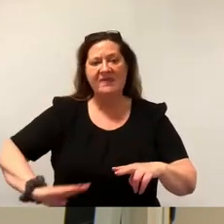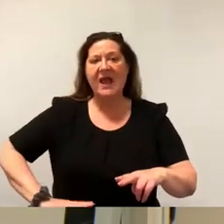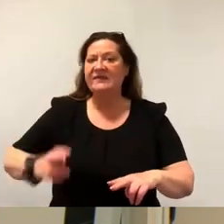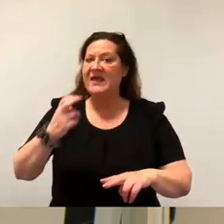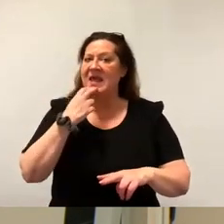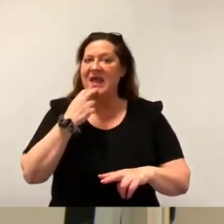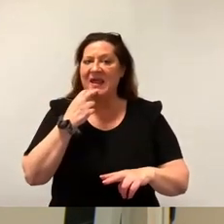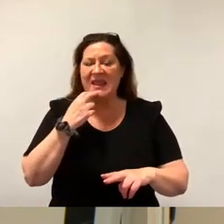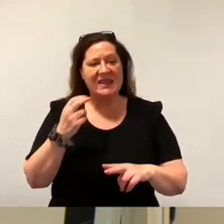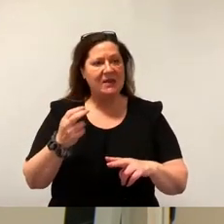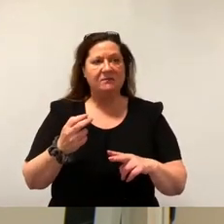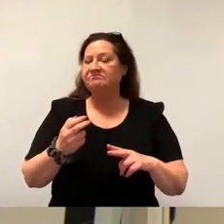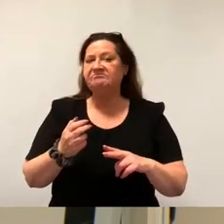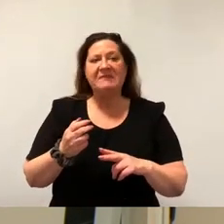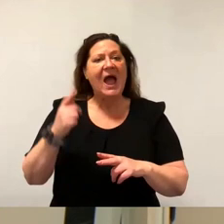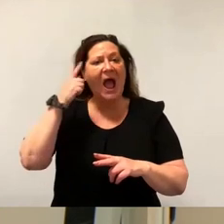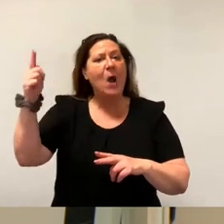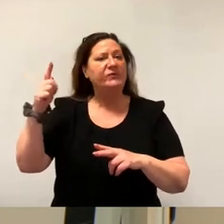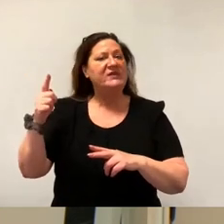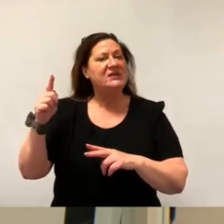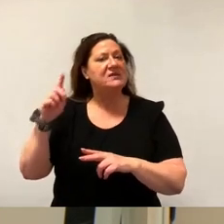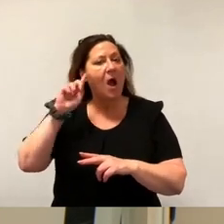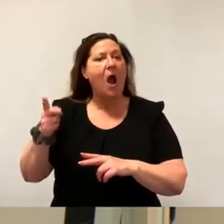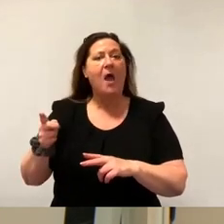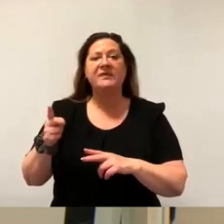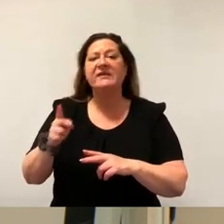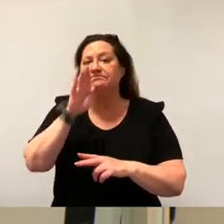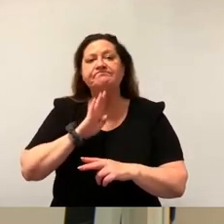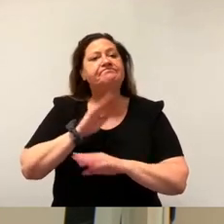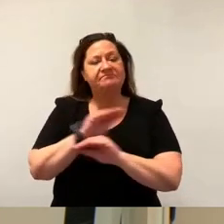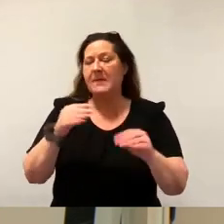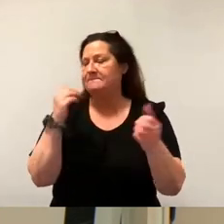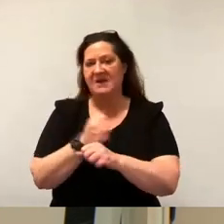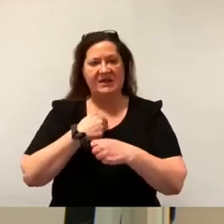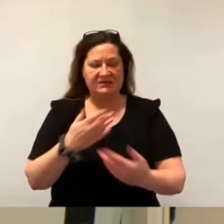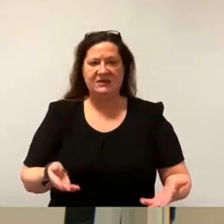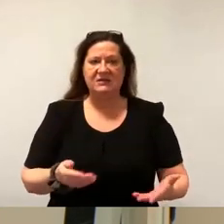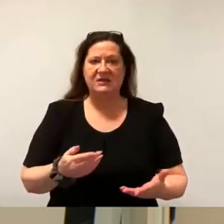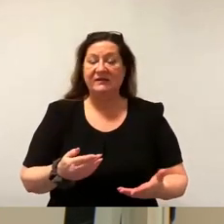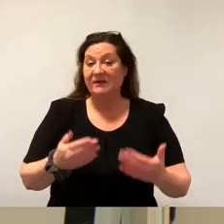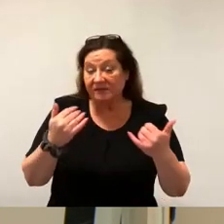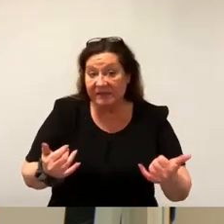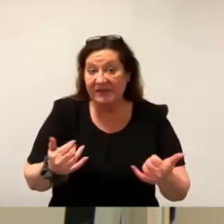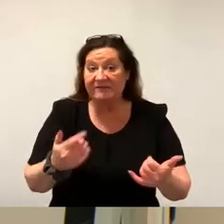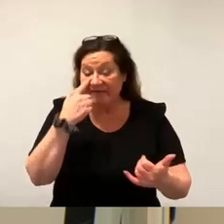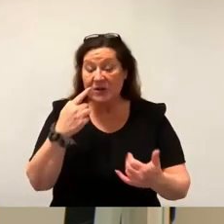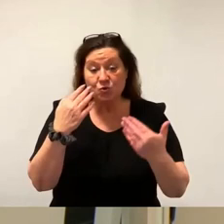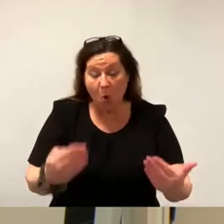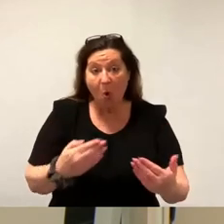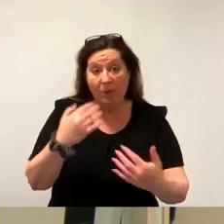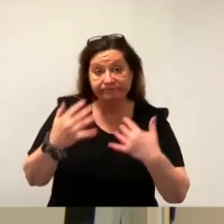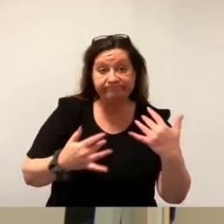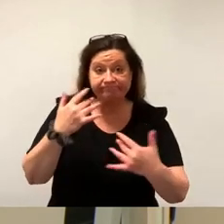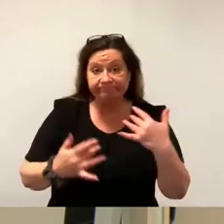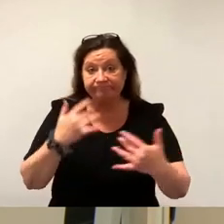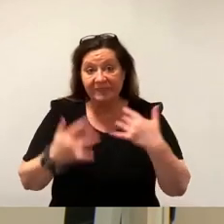diese Zahl ist falsch. Und darauf sollte der Bürger auch nicht hören. Denn was kommt denn aus solchen Behauptungen heraus? Wir zahlen viel